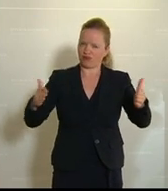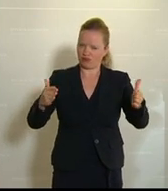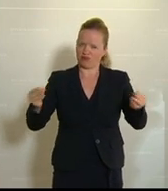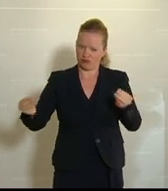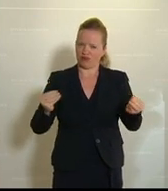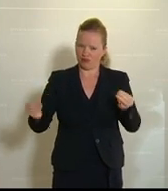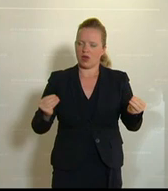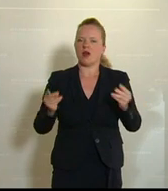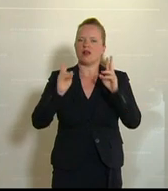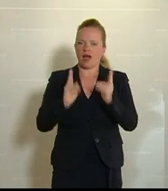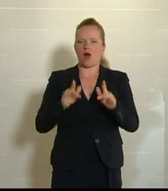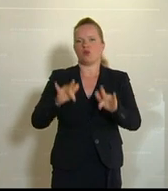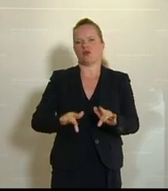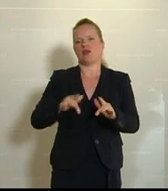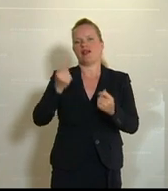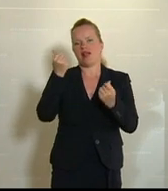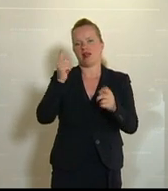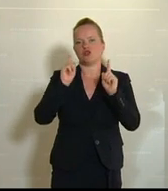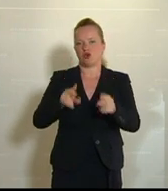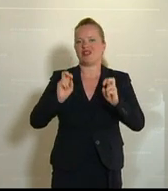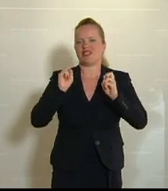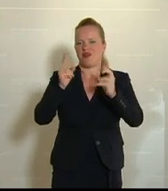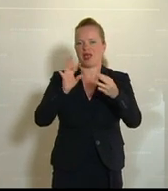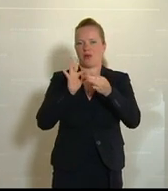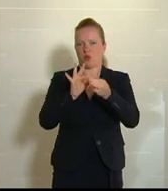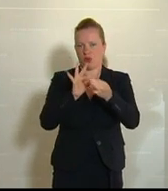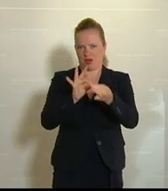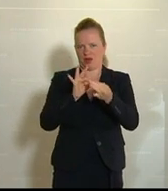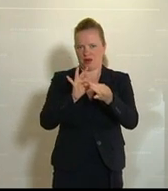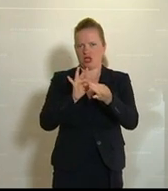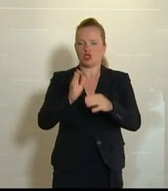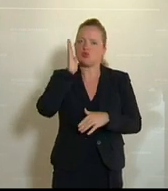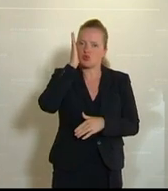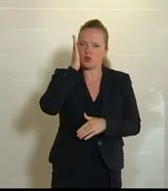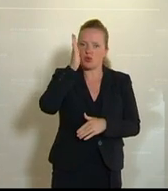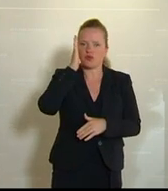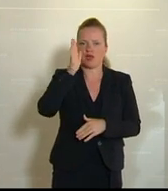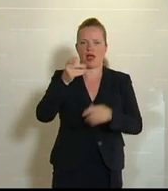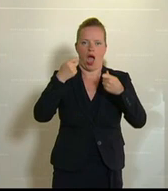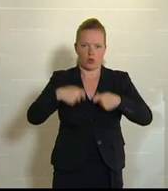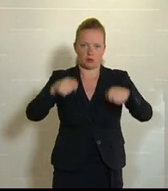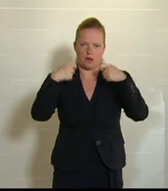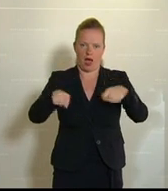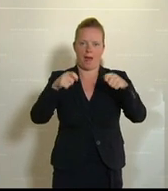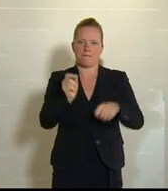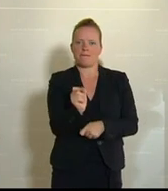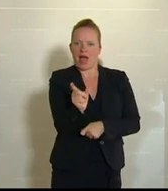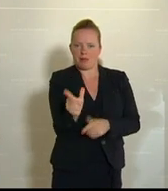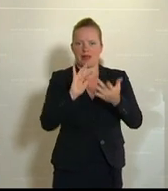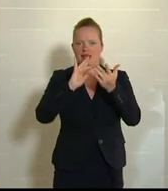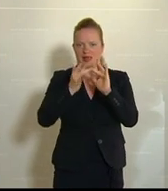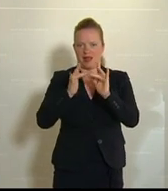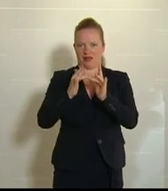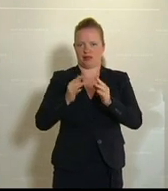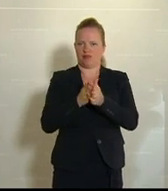soll das Geld natürlich auch wieder zweckgewidmet in den künftigen Ausbau der Breitbandnetze fließen.